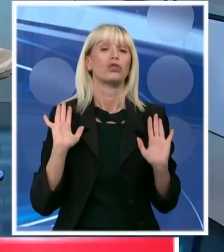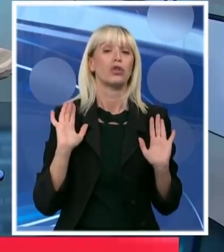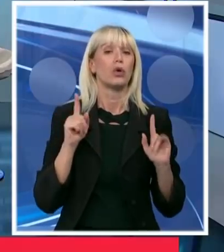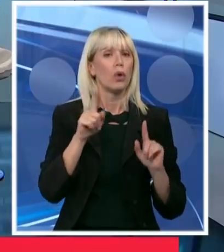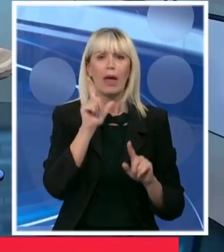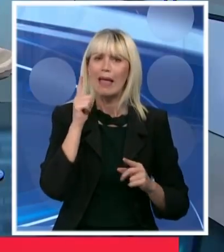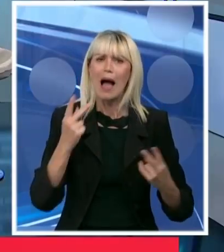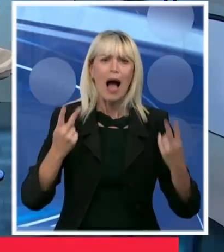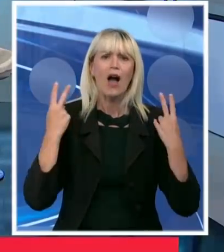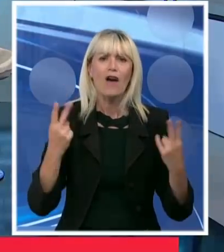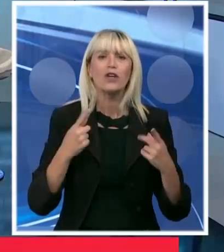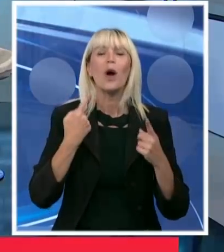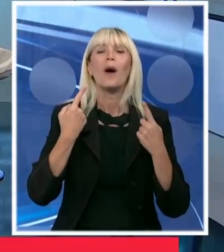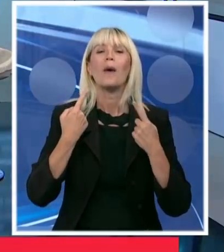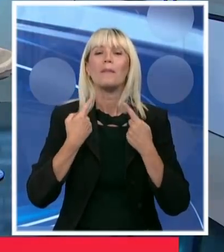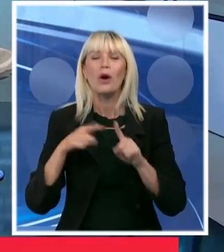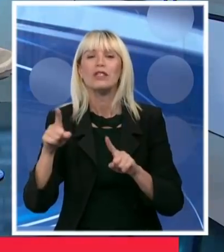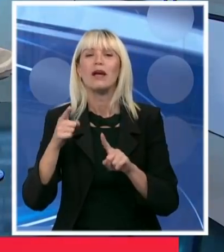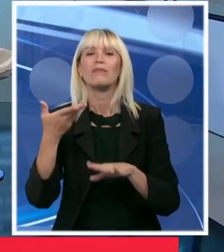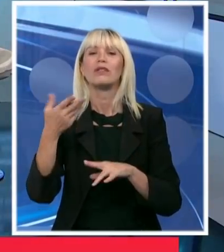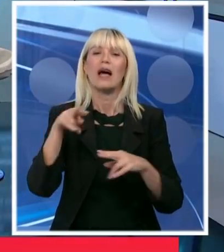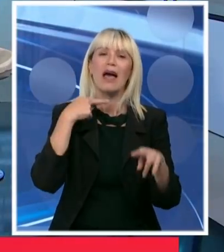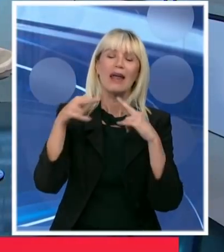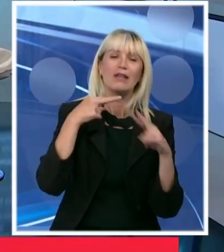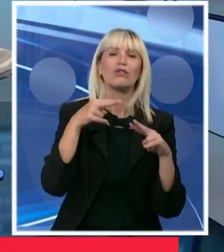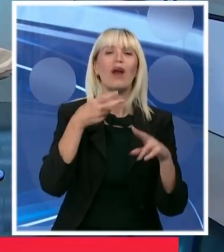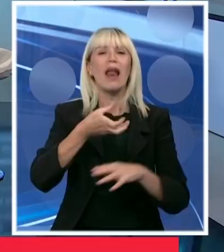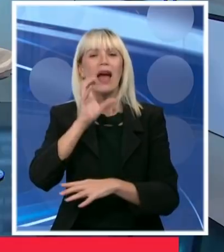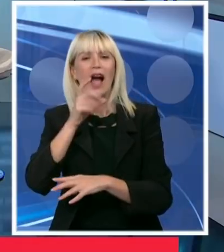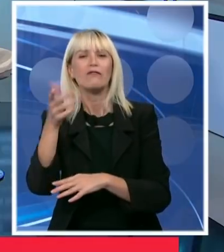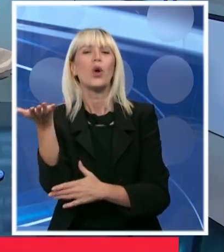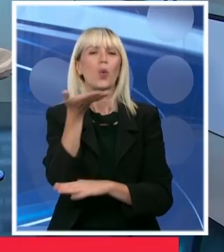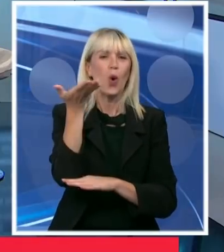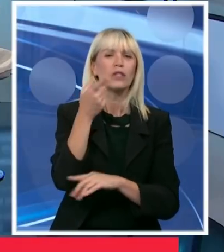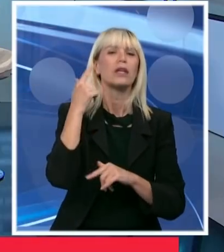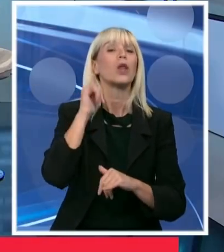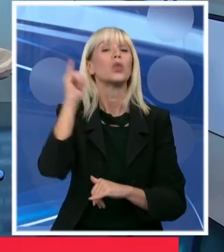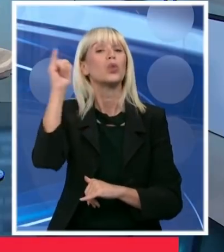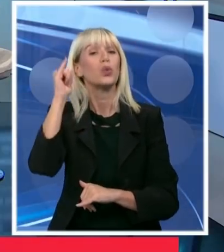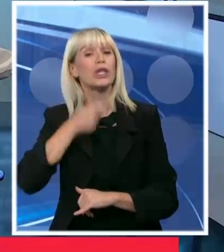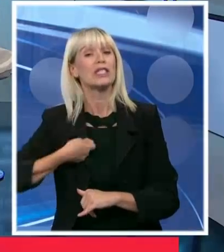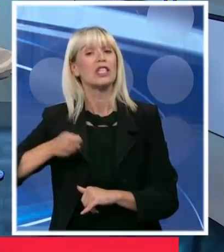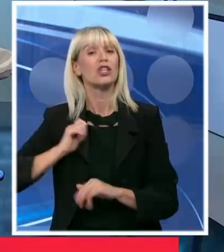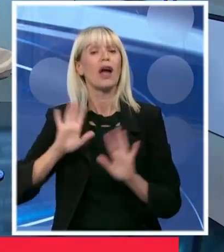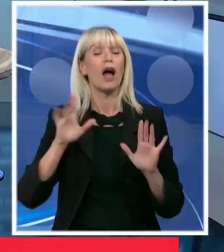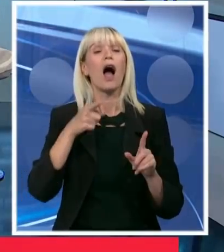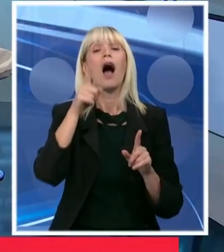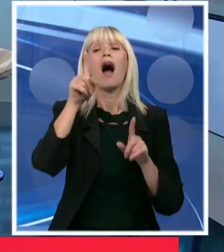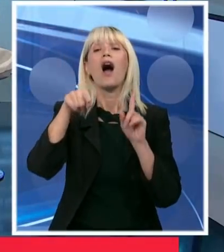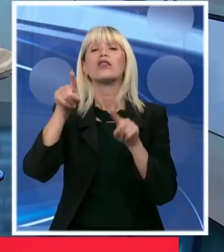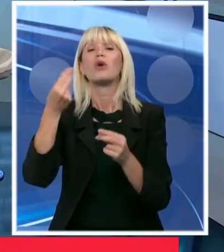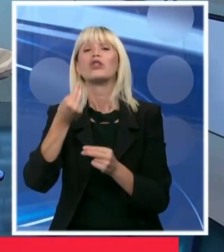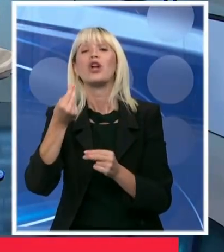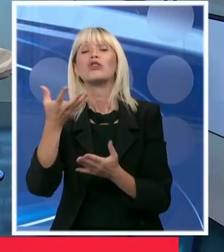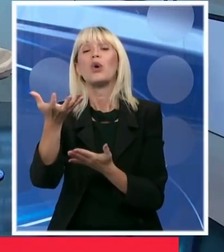strašno važno, posebno za ugostitelje turističke agencije i sve drugi. Jer oni će negde nešto i neki cash da uzmu, ali preko